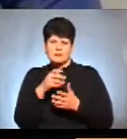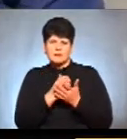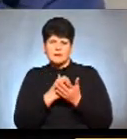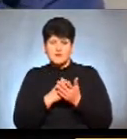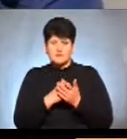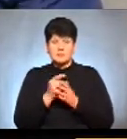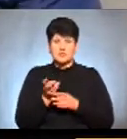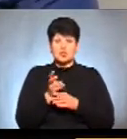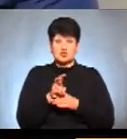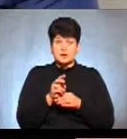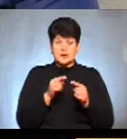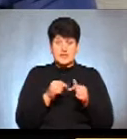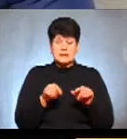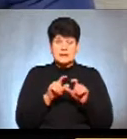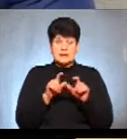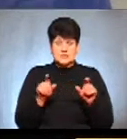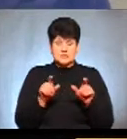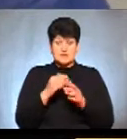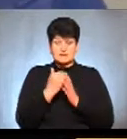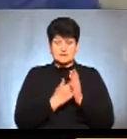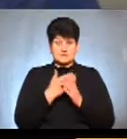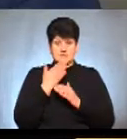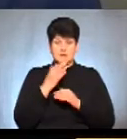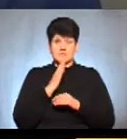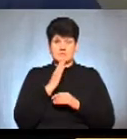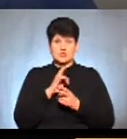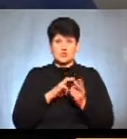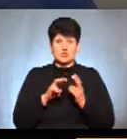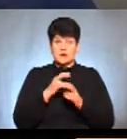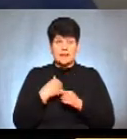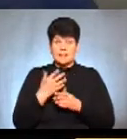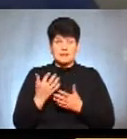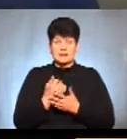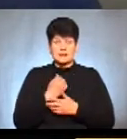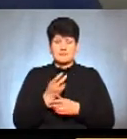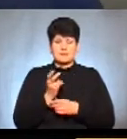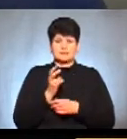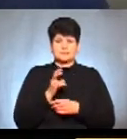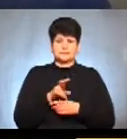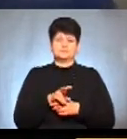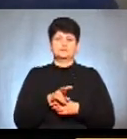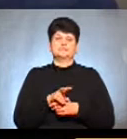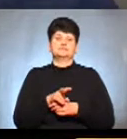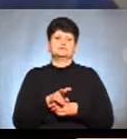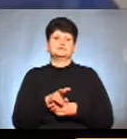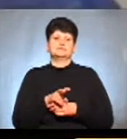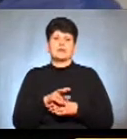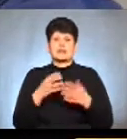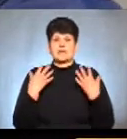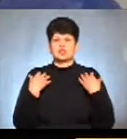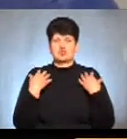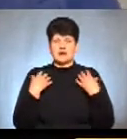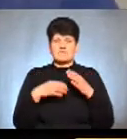списках немає. Дівчина шукала, не знайшла. Ми звернулися до начальника